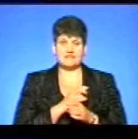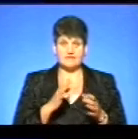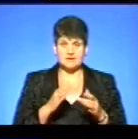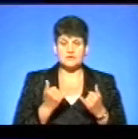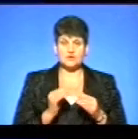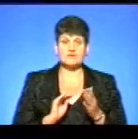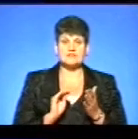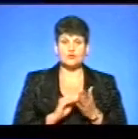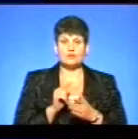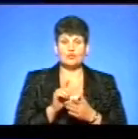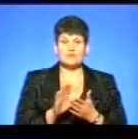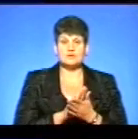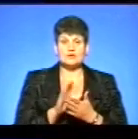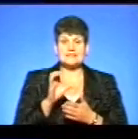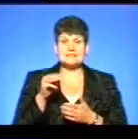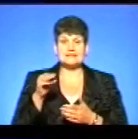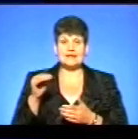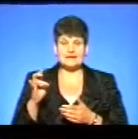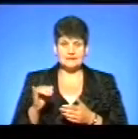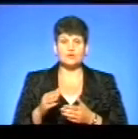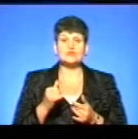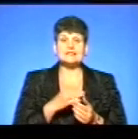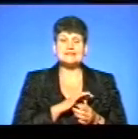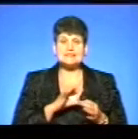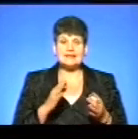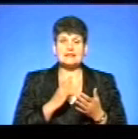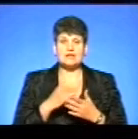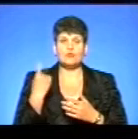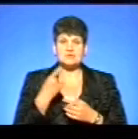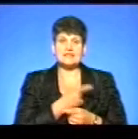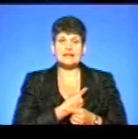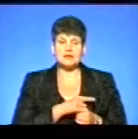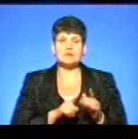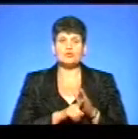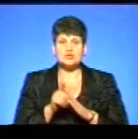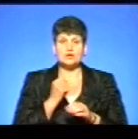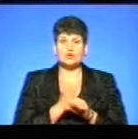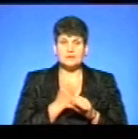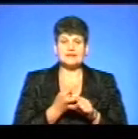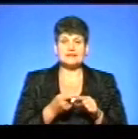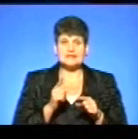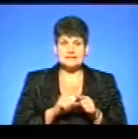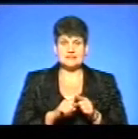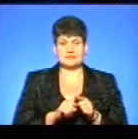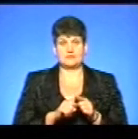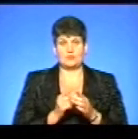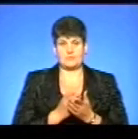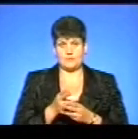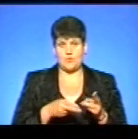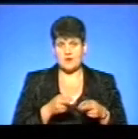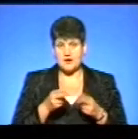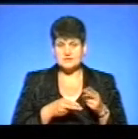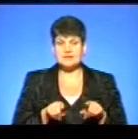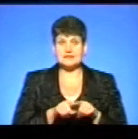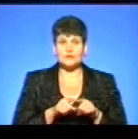встановлюємо безкоштовно стенд. Сьогодні стенти в нас є в обласній лікарні, і ми вже почали робити такі оперативні попереднє відтручання. Також такі